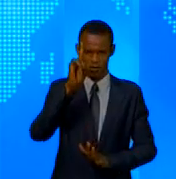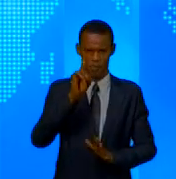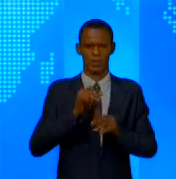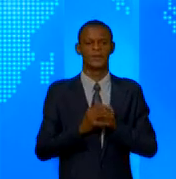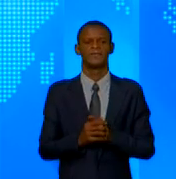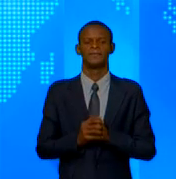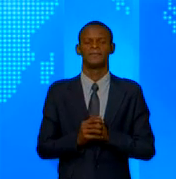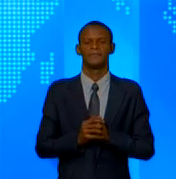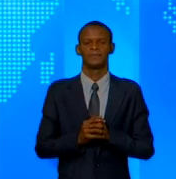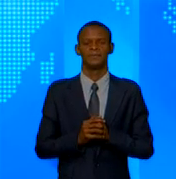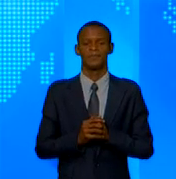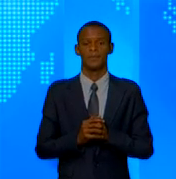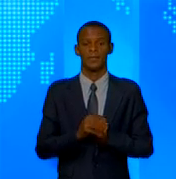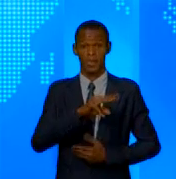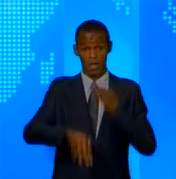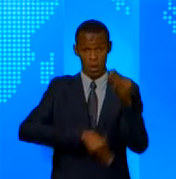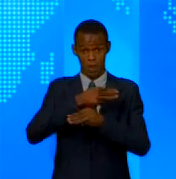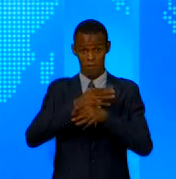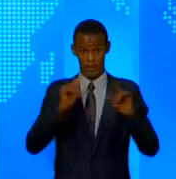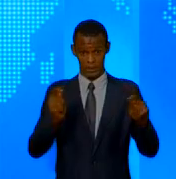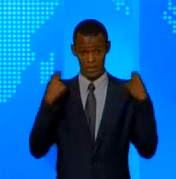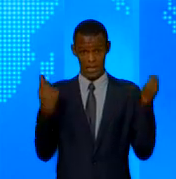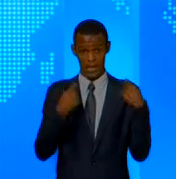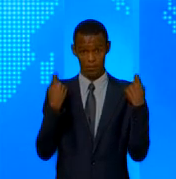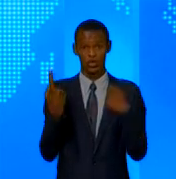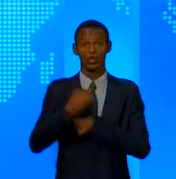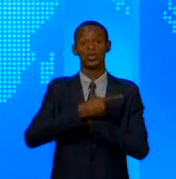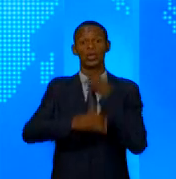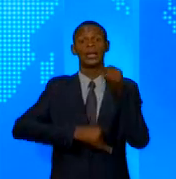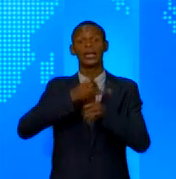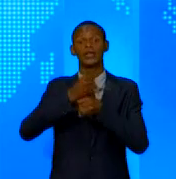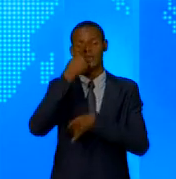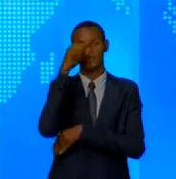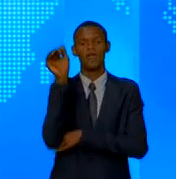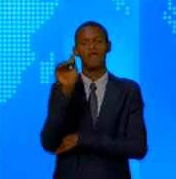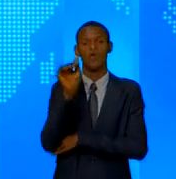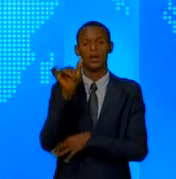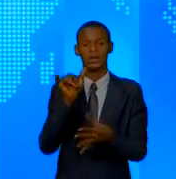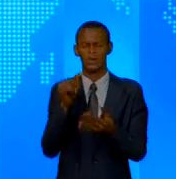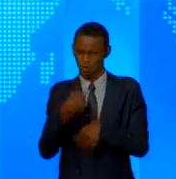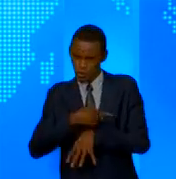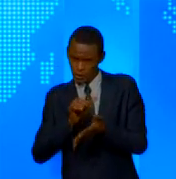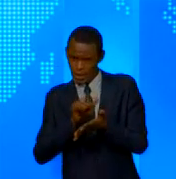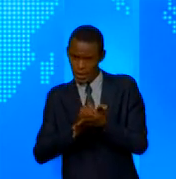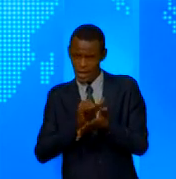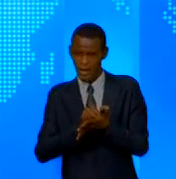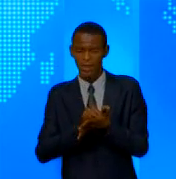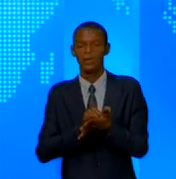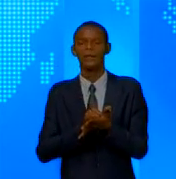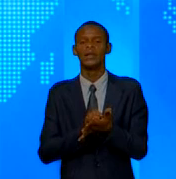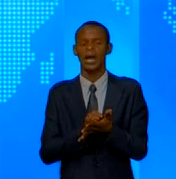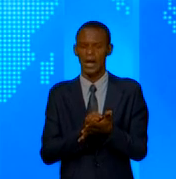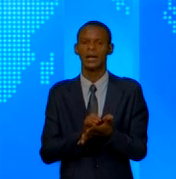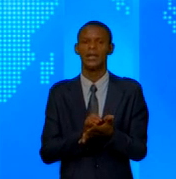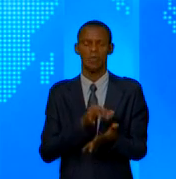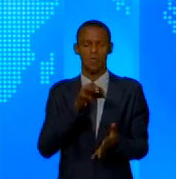Le monde célèbre la journée internationale des forêts. Cette journée est une occasion de célébrer la forêt dans toute sa diversité et